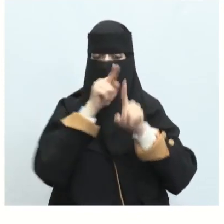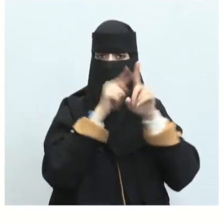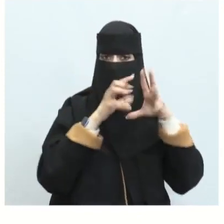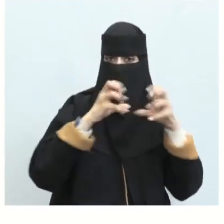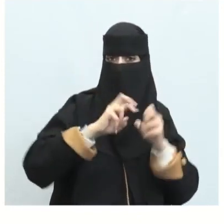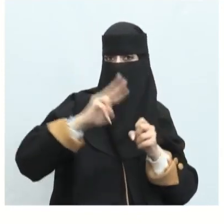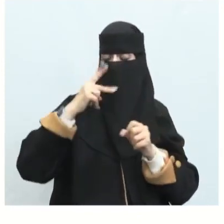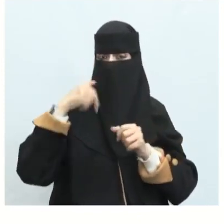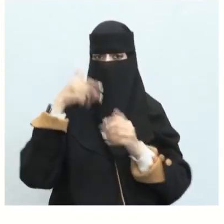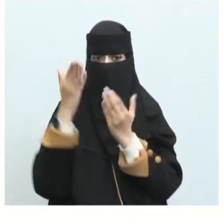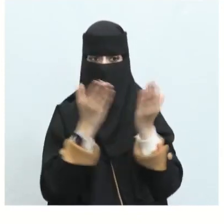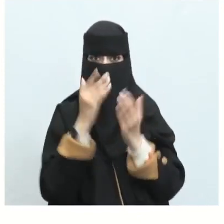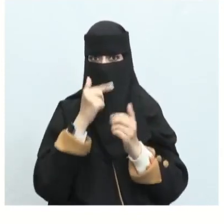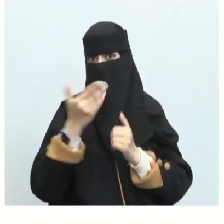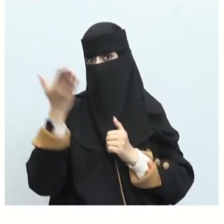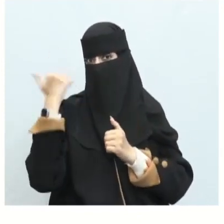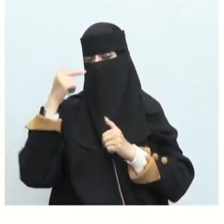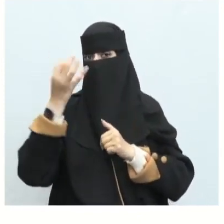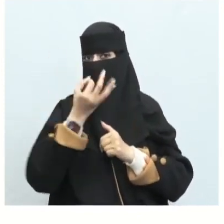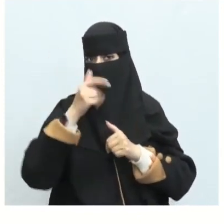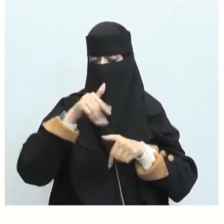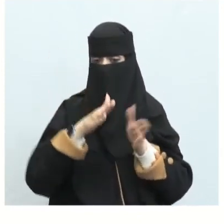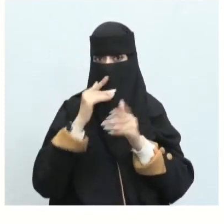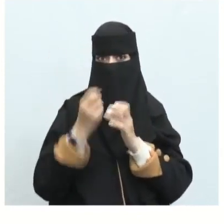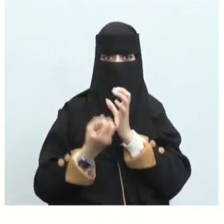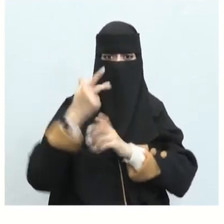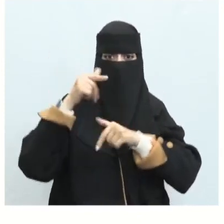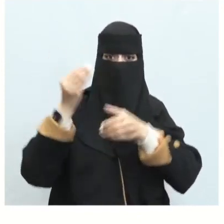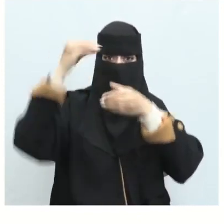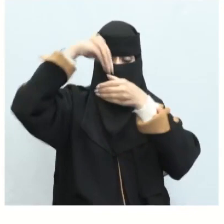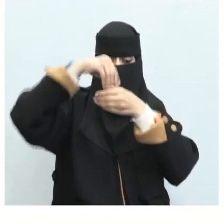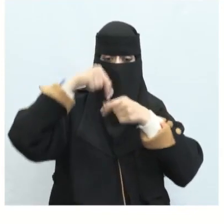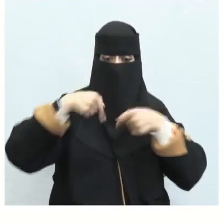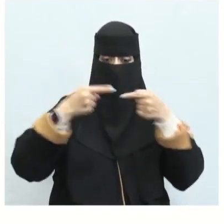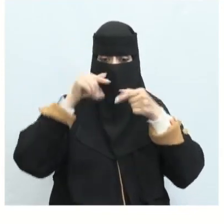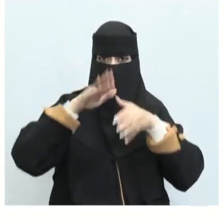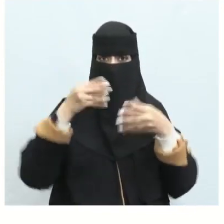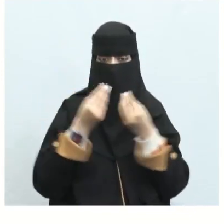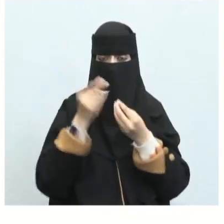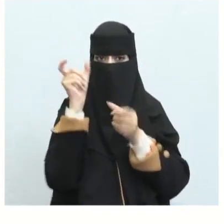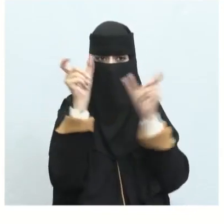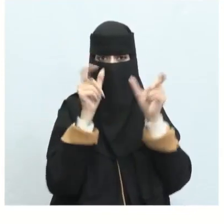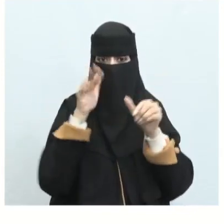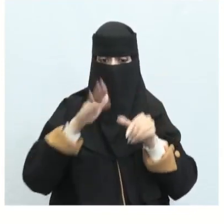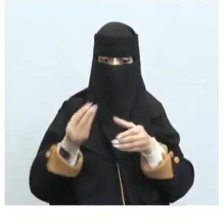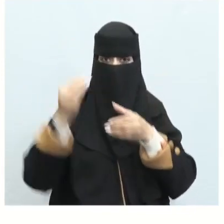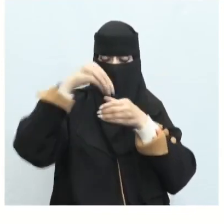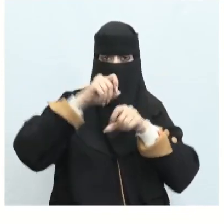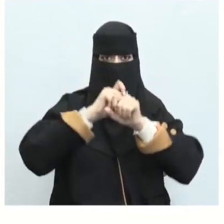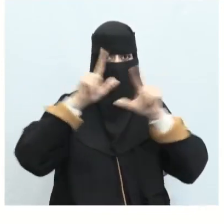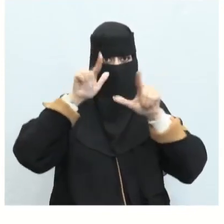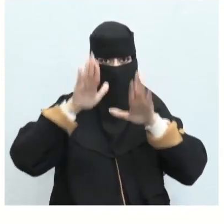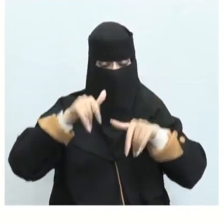خلال استعراض القصائد الجاهلية التي تحدثنا عنها سابقا نكتشف المضامين التي ترق معها ألفاظ الجاهليين والمضامين التي تظهر